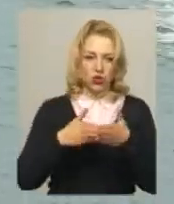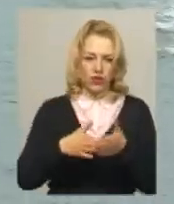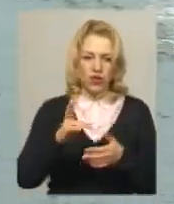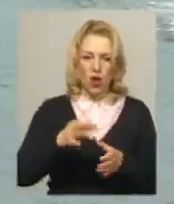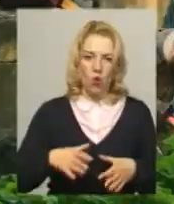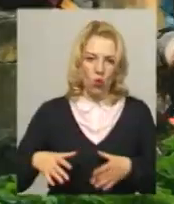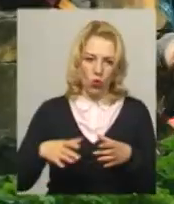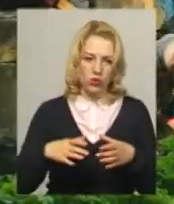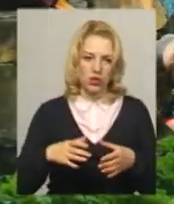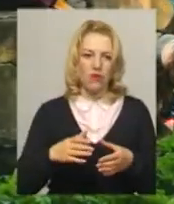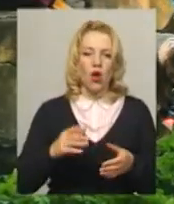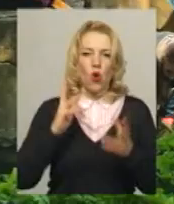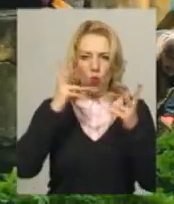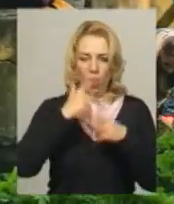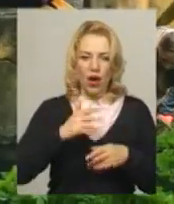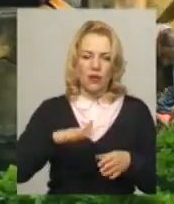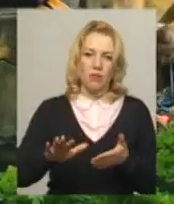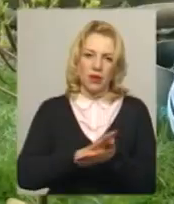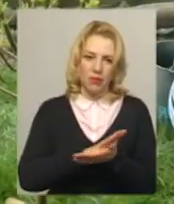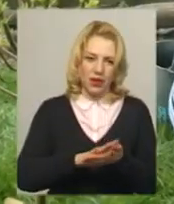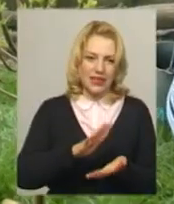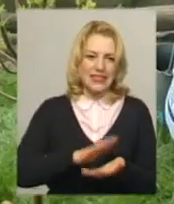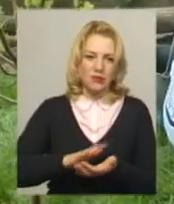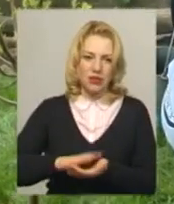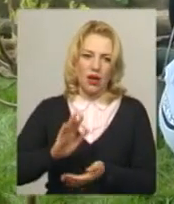спершу прибрали сміття, а згодом висадили дерева.